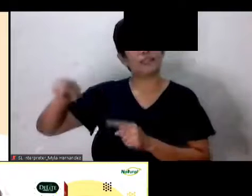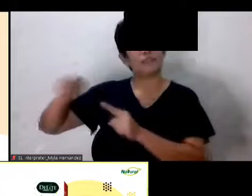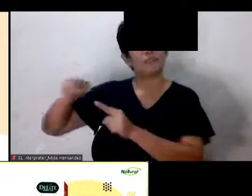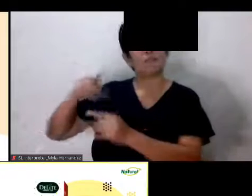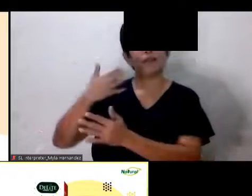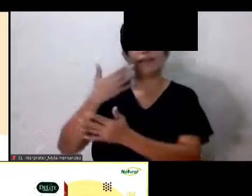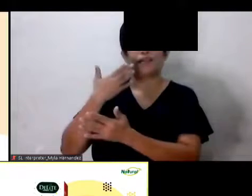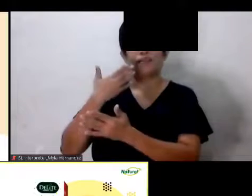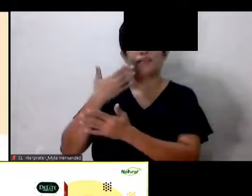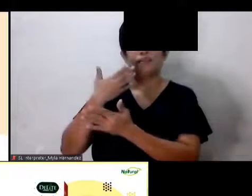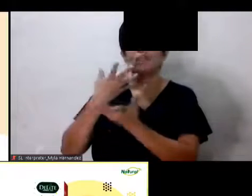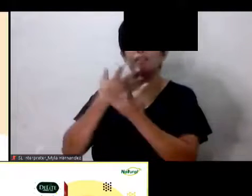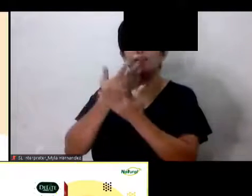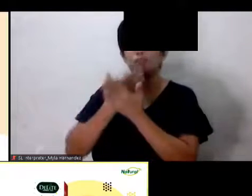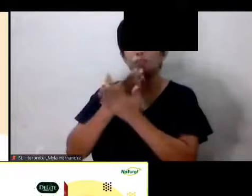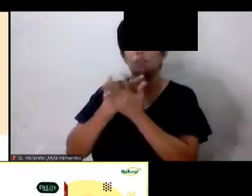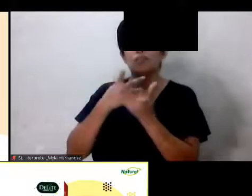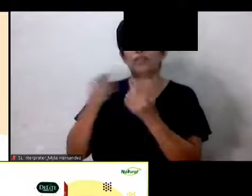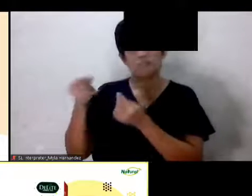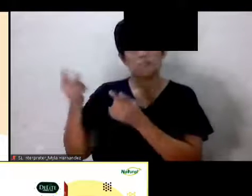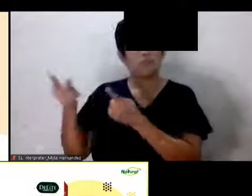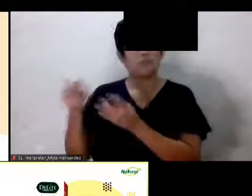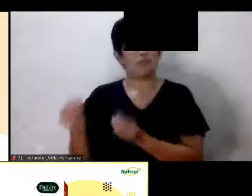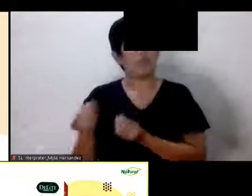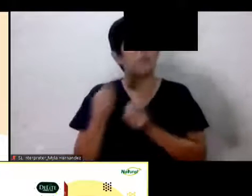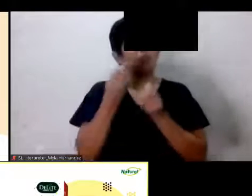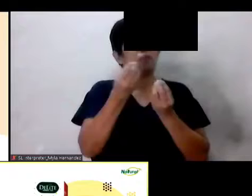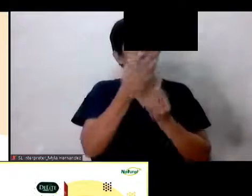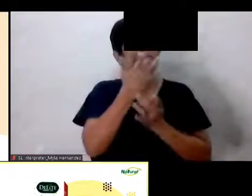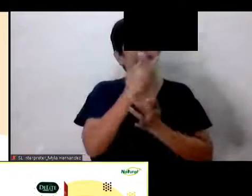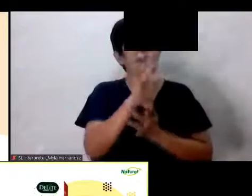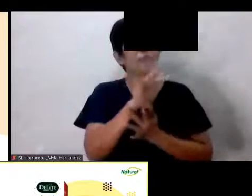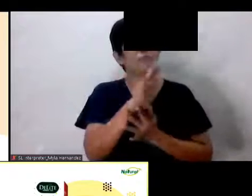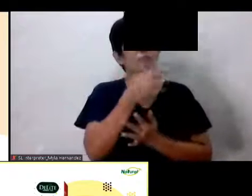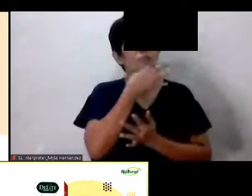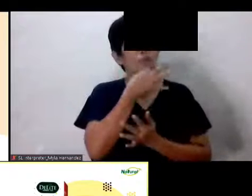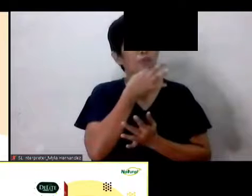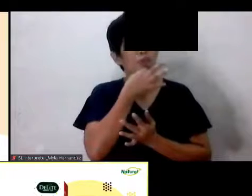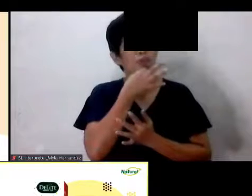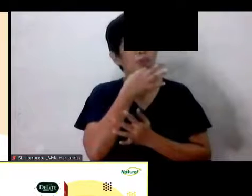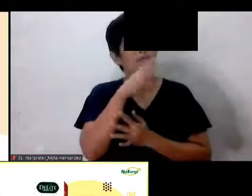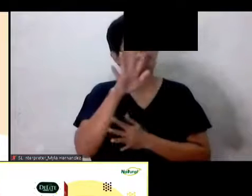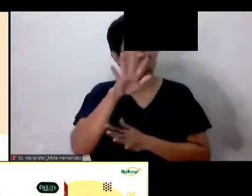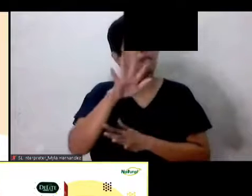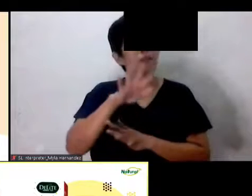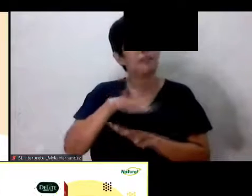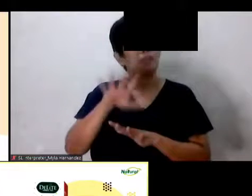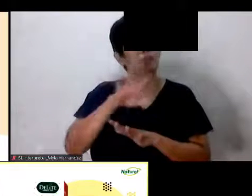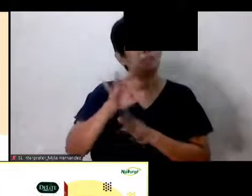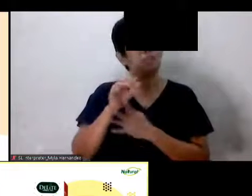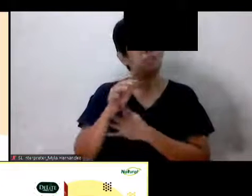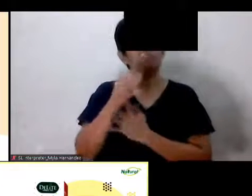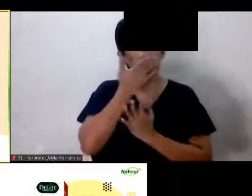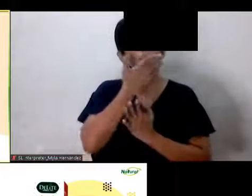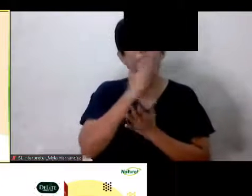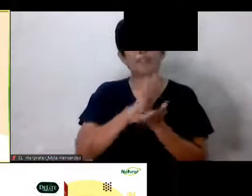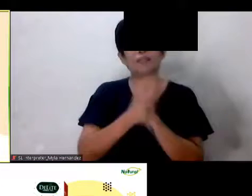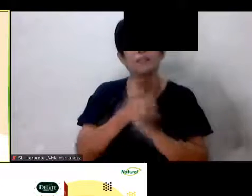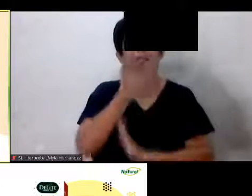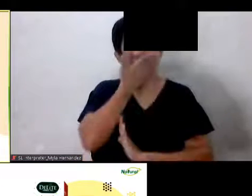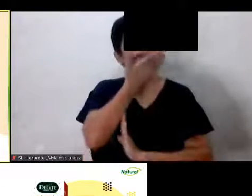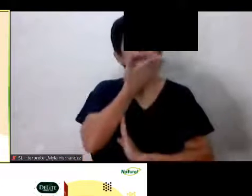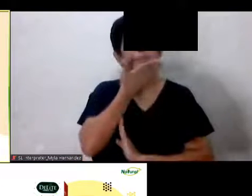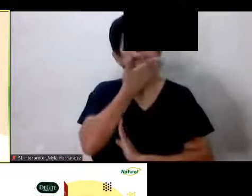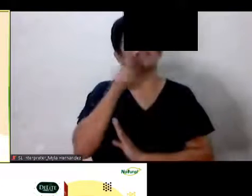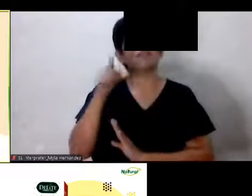Hinahain nilang masasarap na pagkain Dati Yung tawag nilang lambing sa inyo Okay Yung